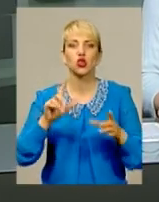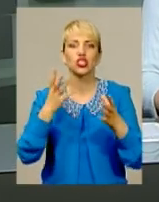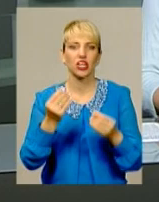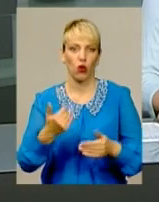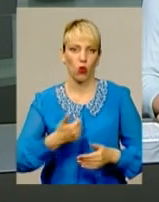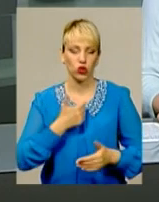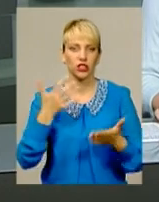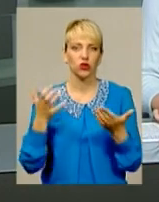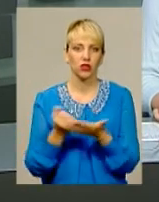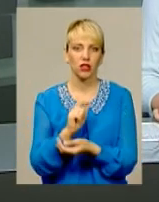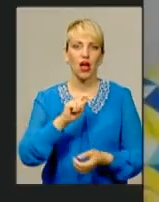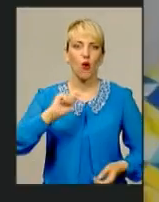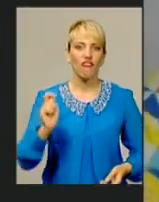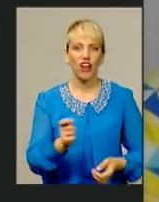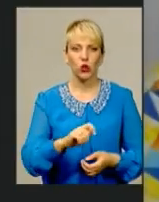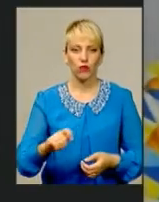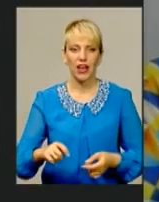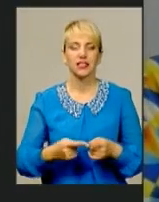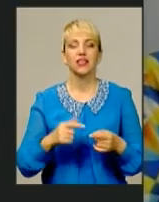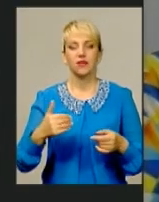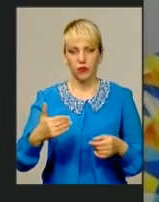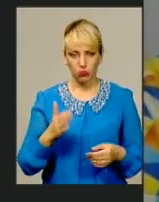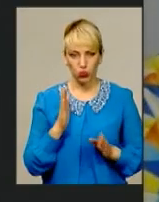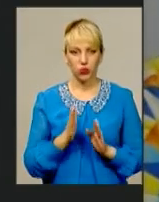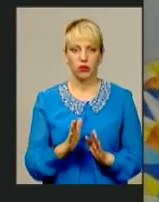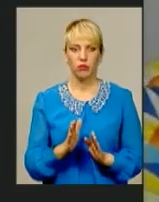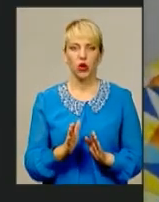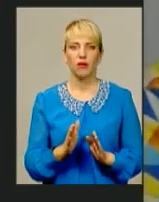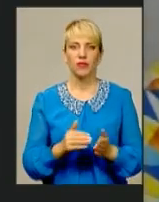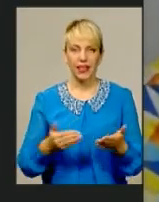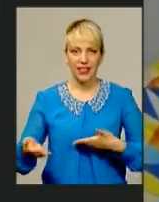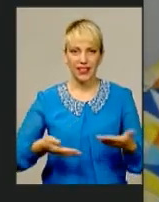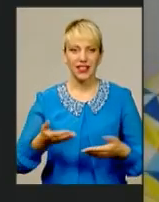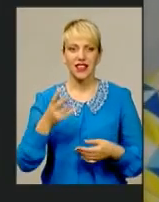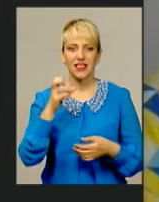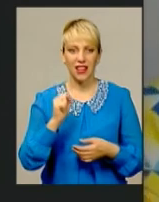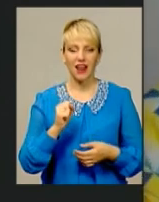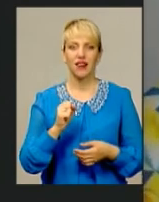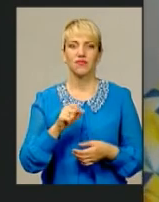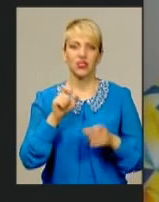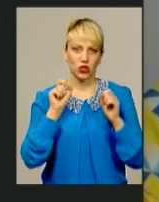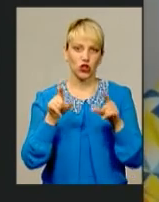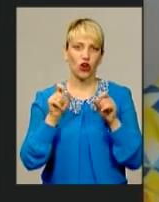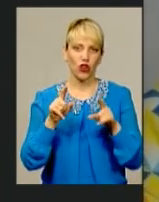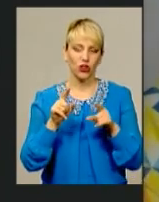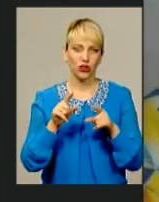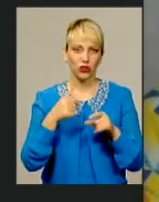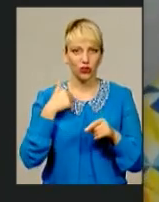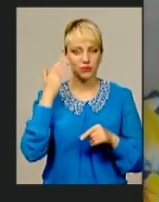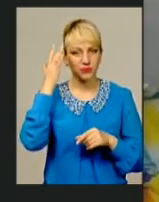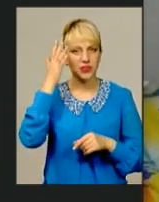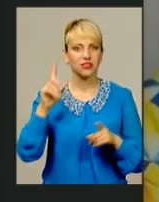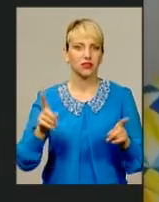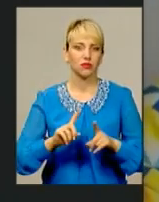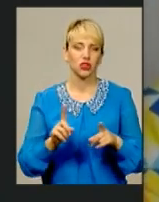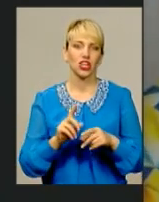фехтуванні? Звичайно, ми тепер будемо йти до Олімпійського золота. Тому що